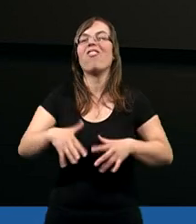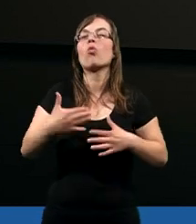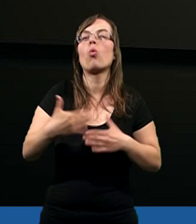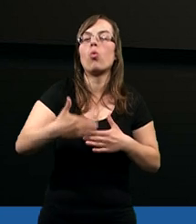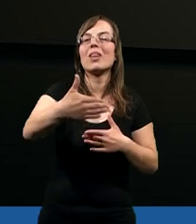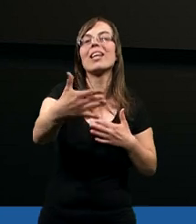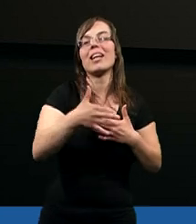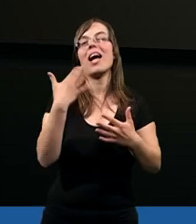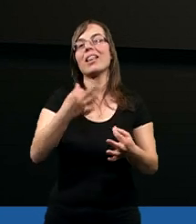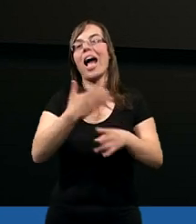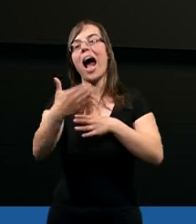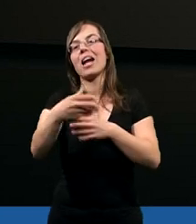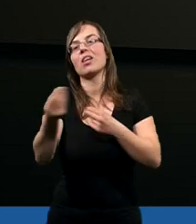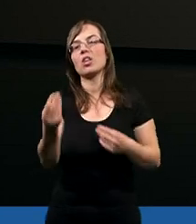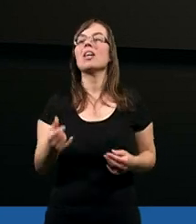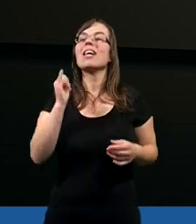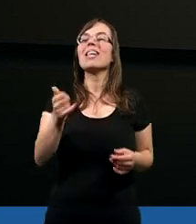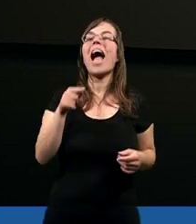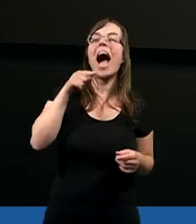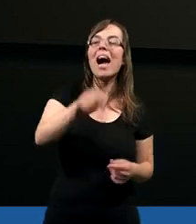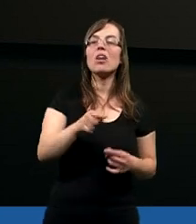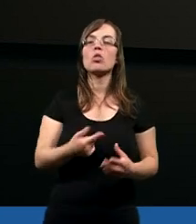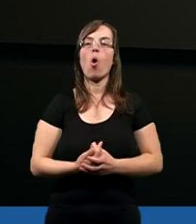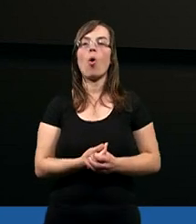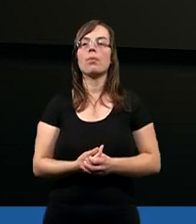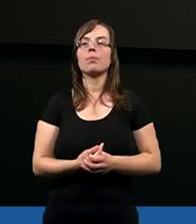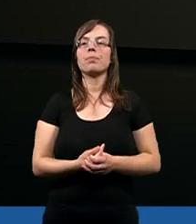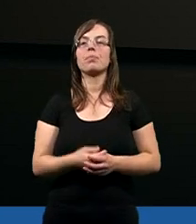wkrótce. Jak to